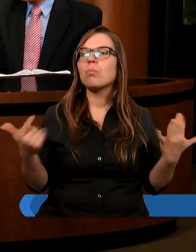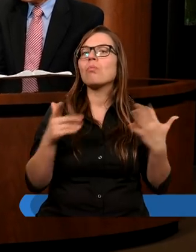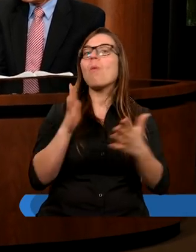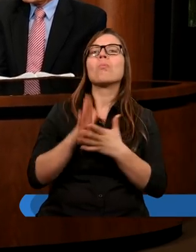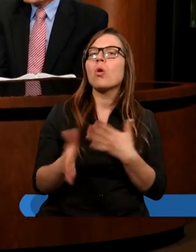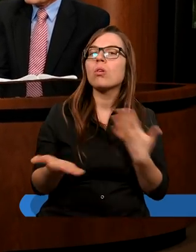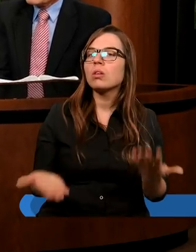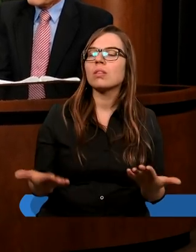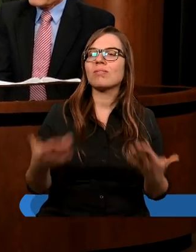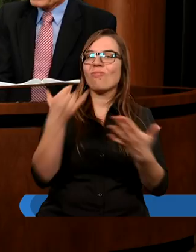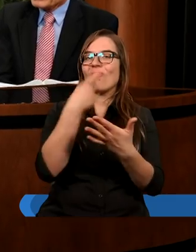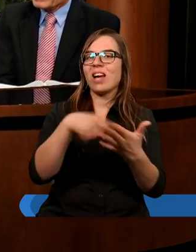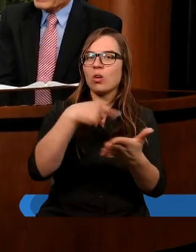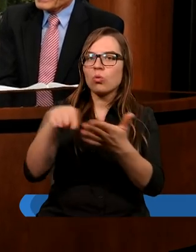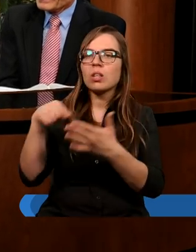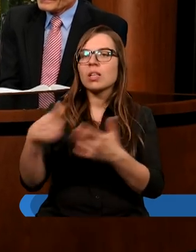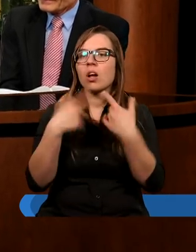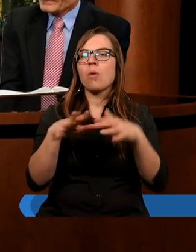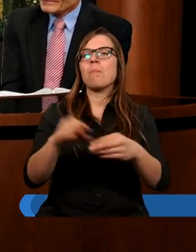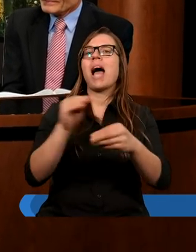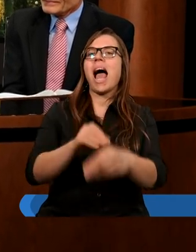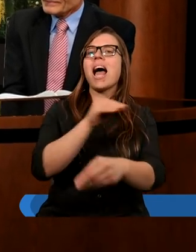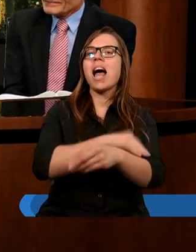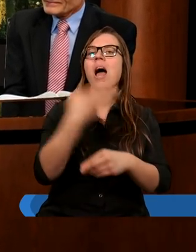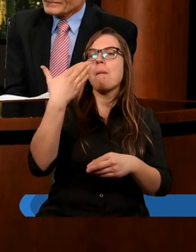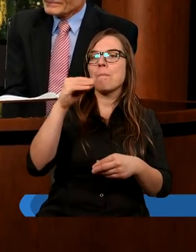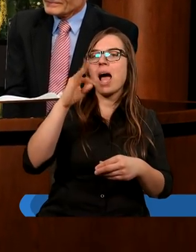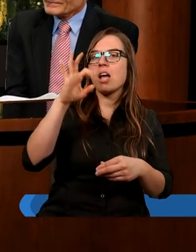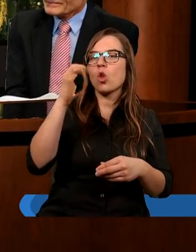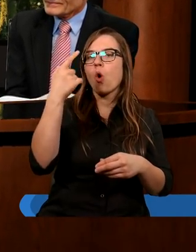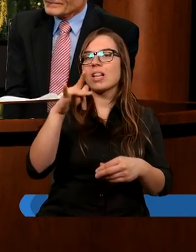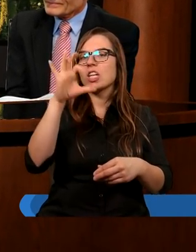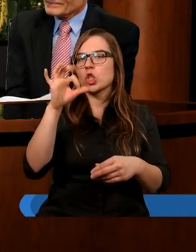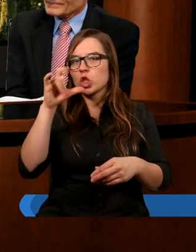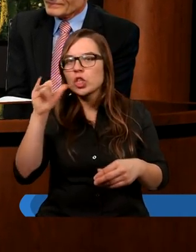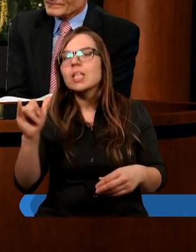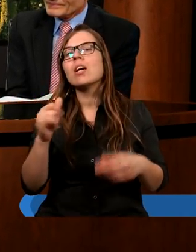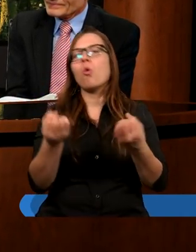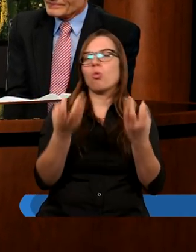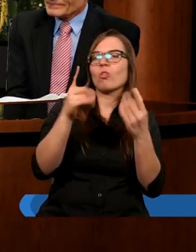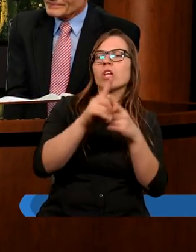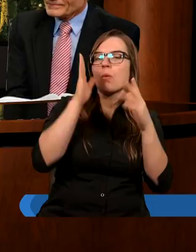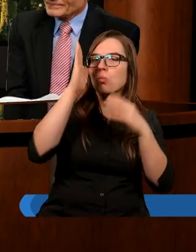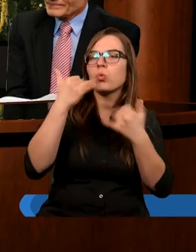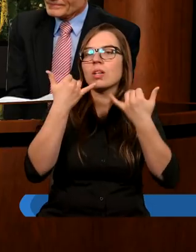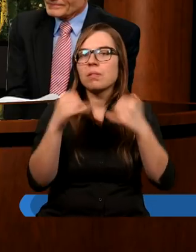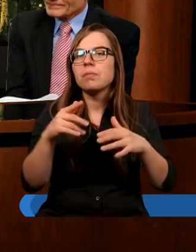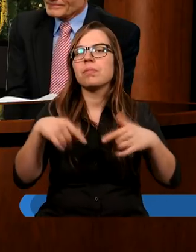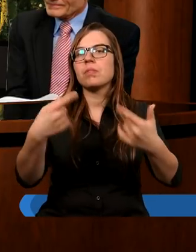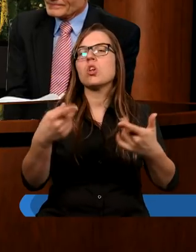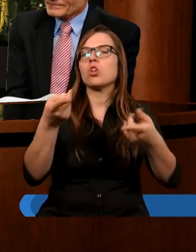Po prostu wykluczeni z kościoła metodystów, jak Ellen White, jak inni, utworzyli później,